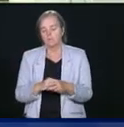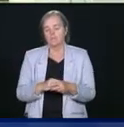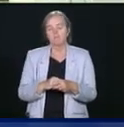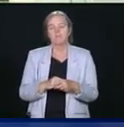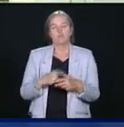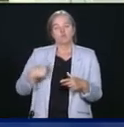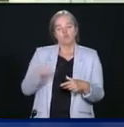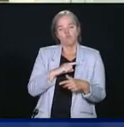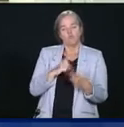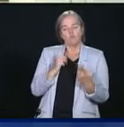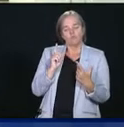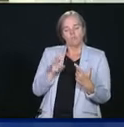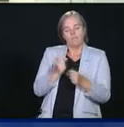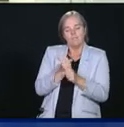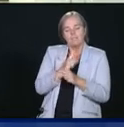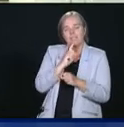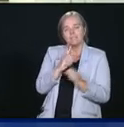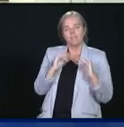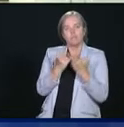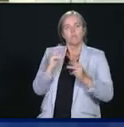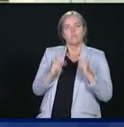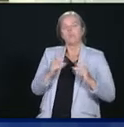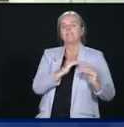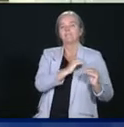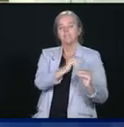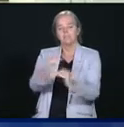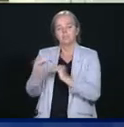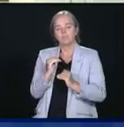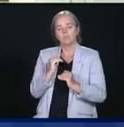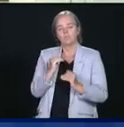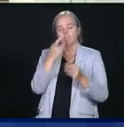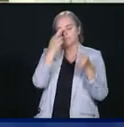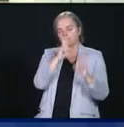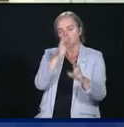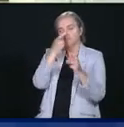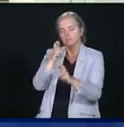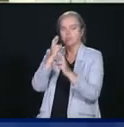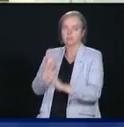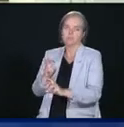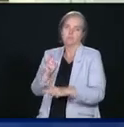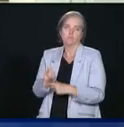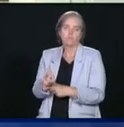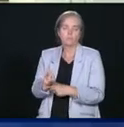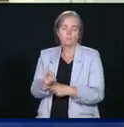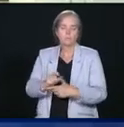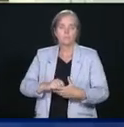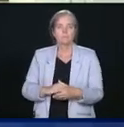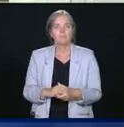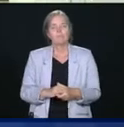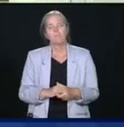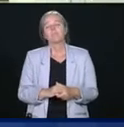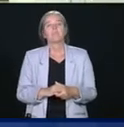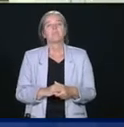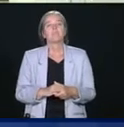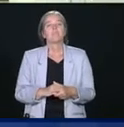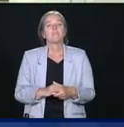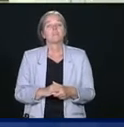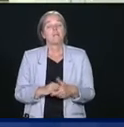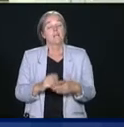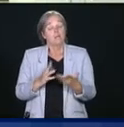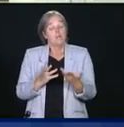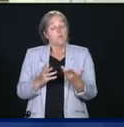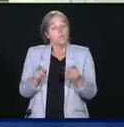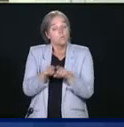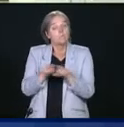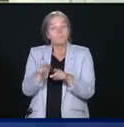que tout le monde soit en sécurité et traité avec respect. Je souhaite la bienvenue aux gens qui se joignent à nous via les ondes de